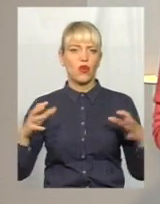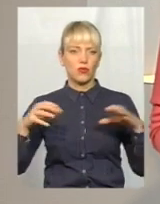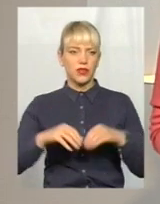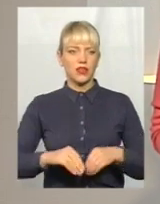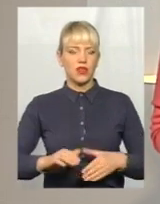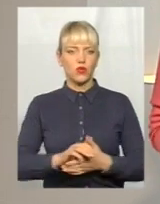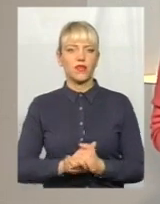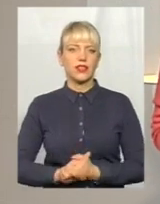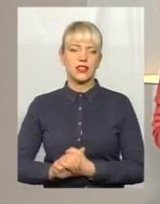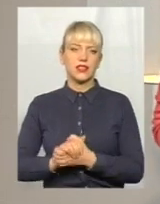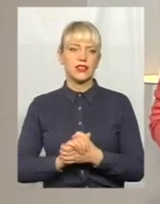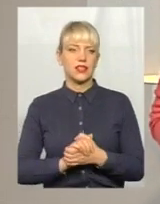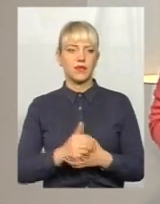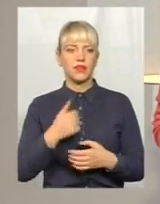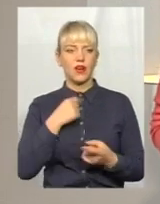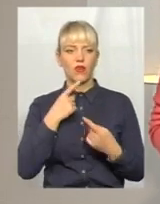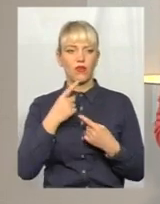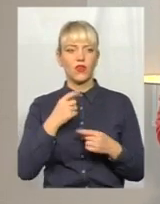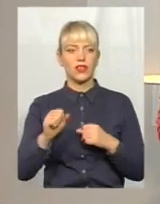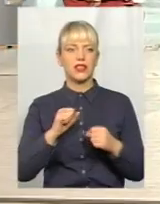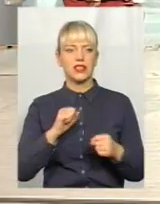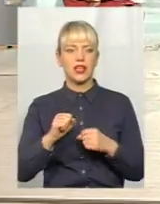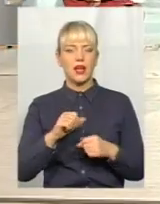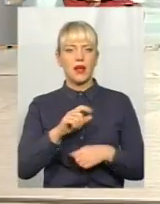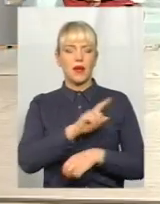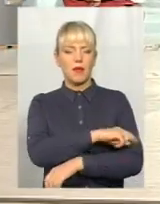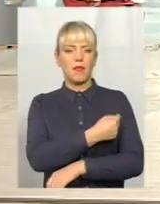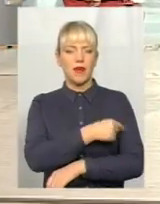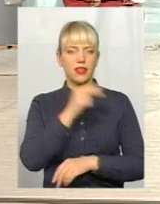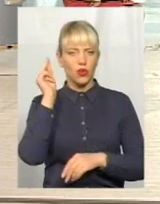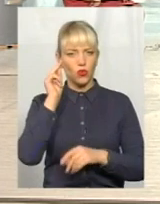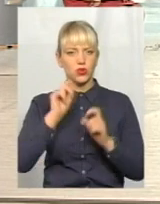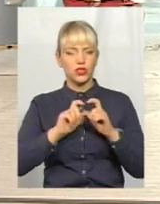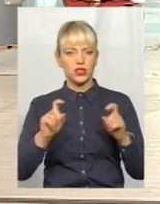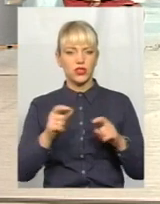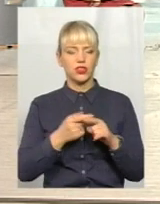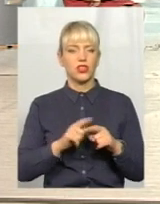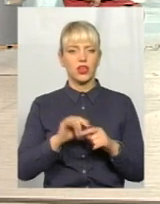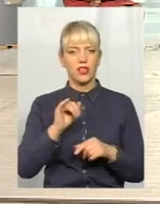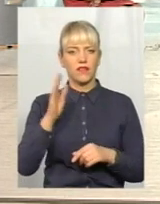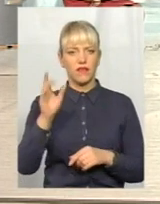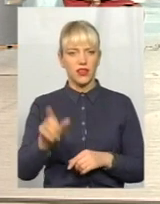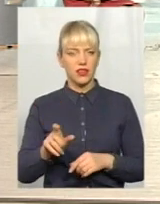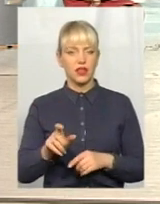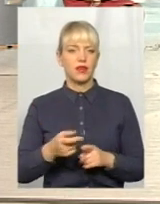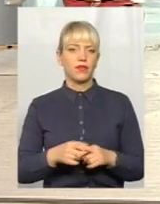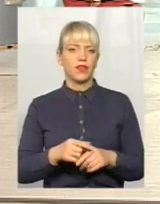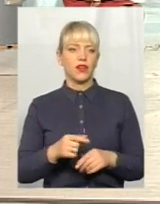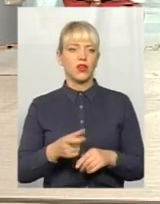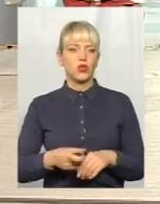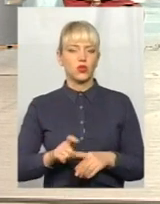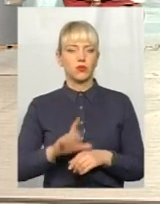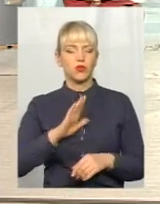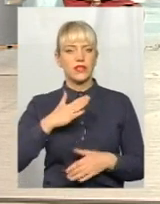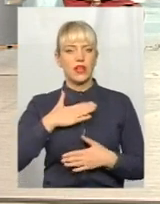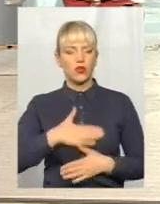говорила, з керівником нашого медучилища. Він, в принципі, теж дуже був